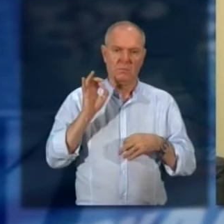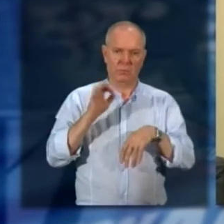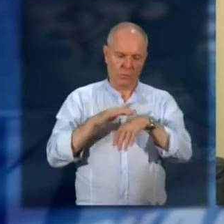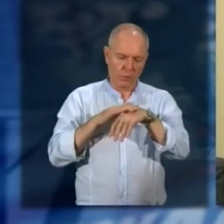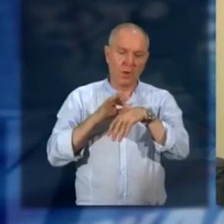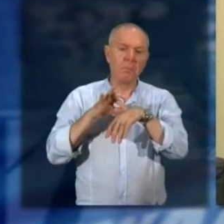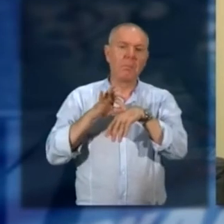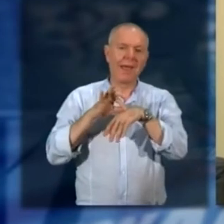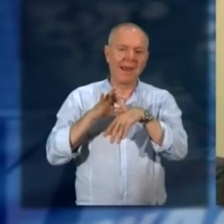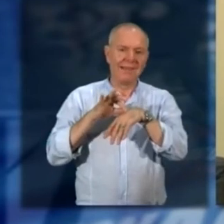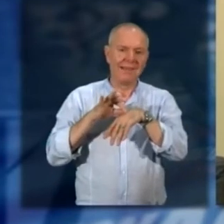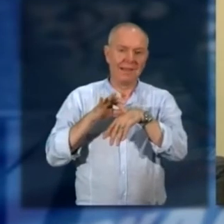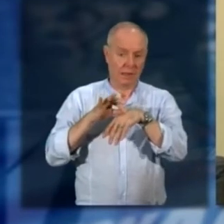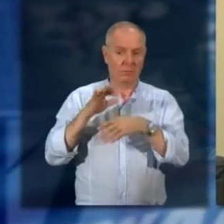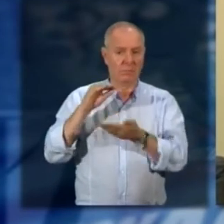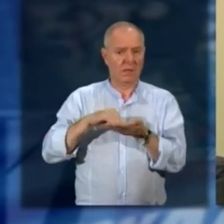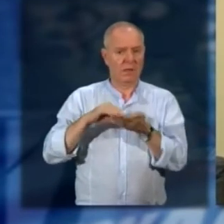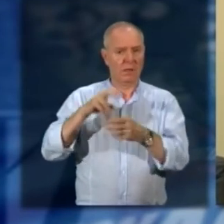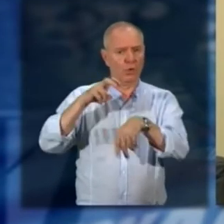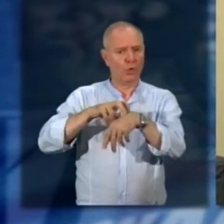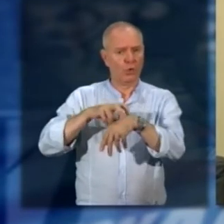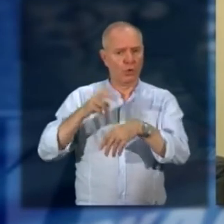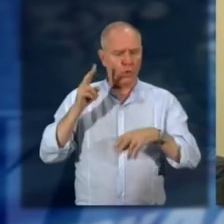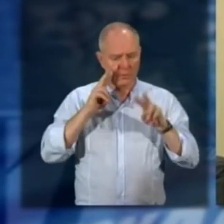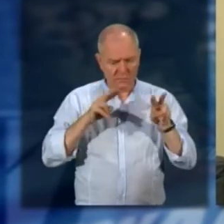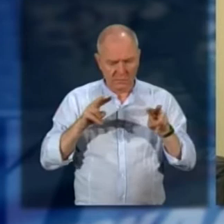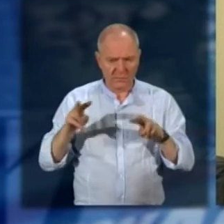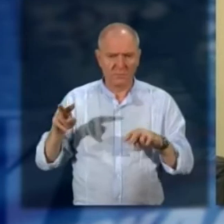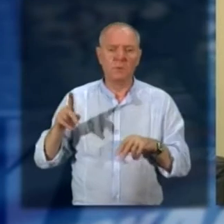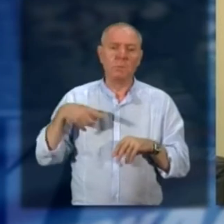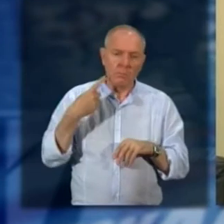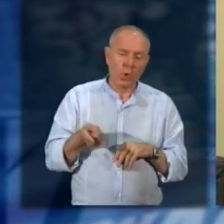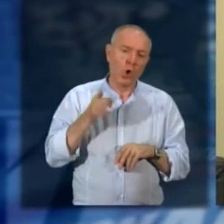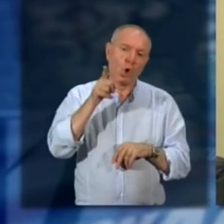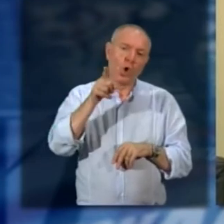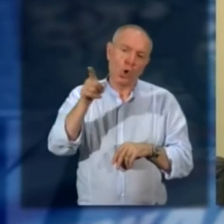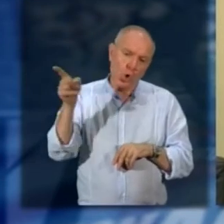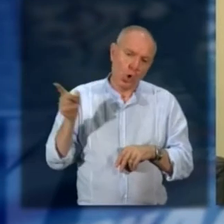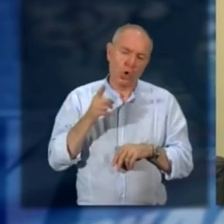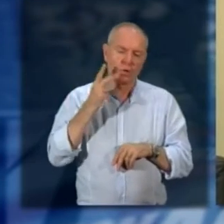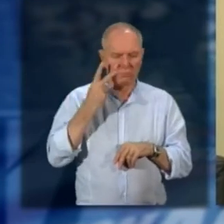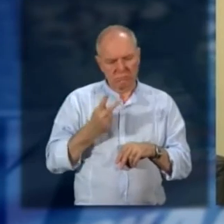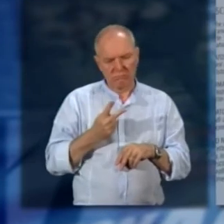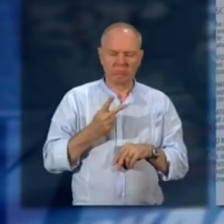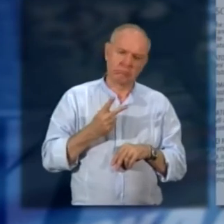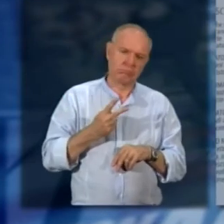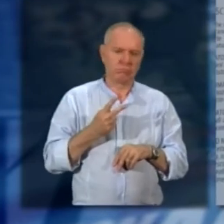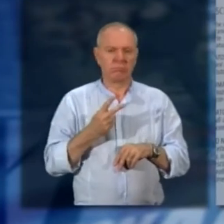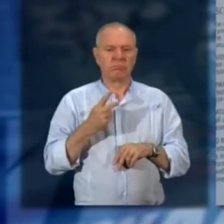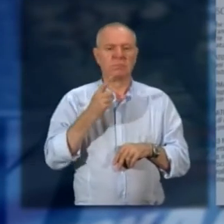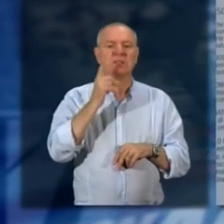con i nostri dermatologi e dopodiché saranno loro a fare la valutazione e se